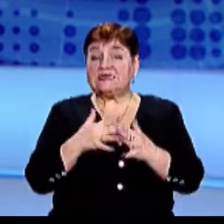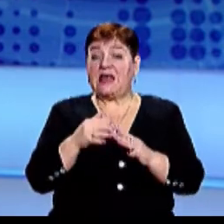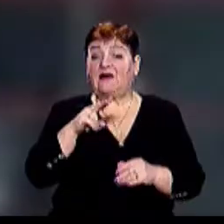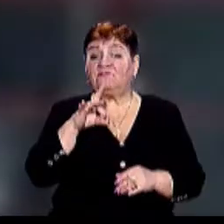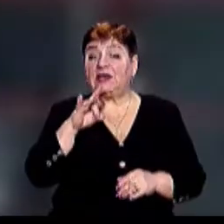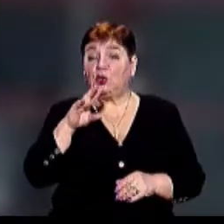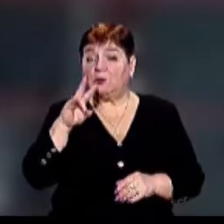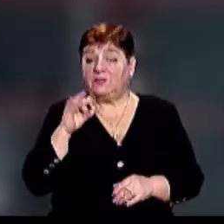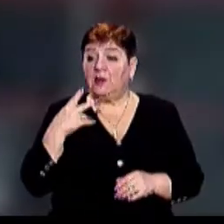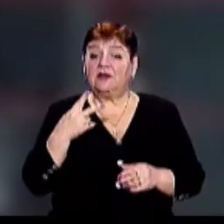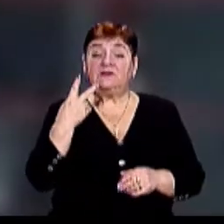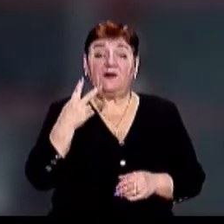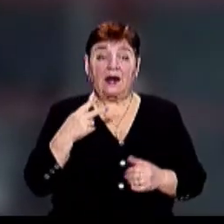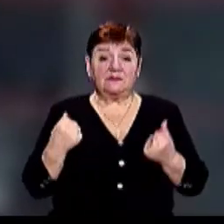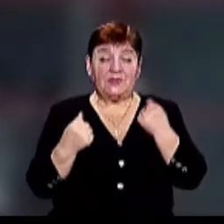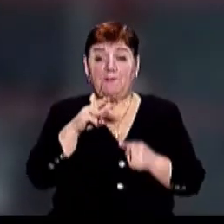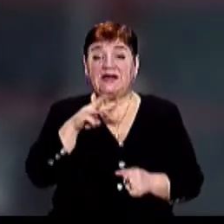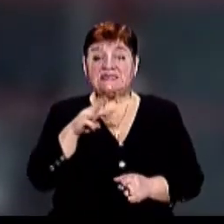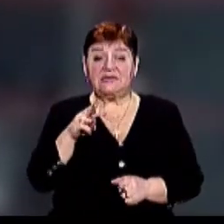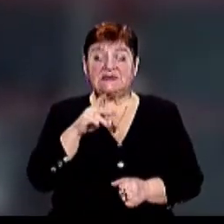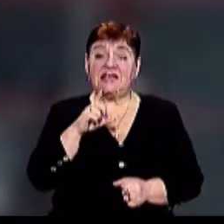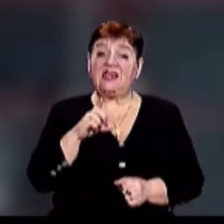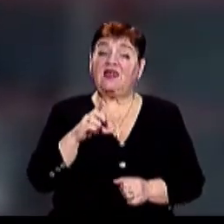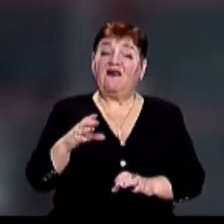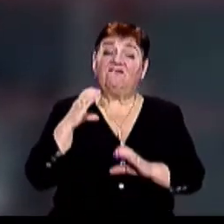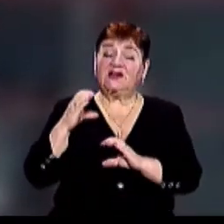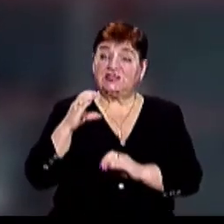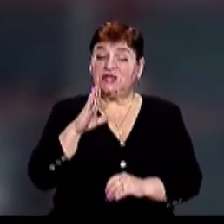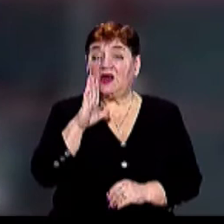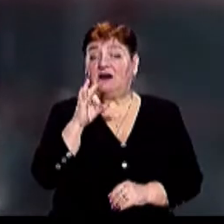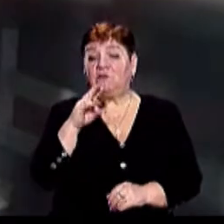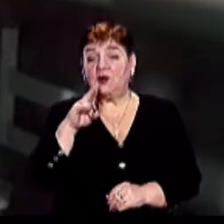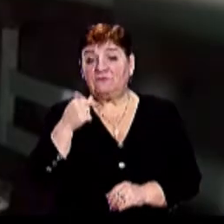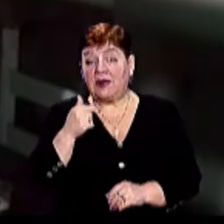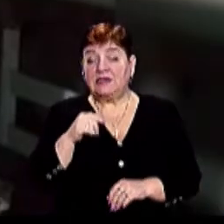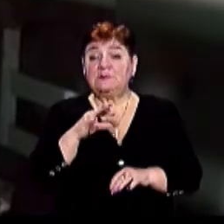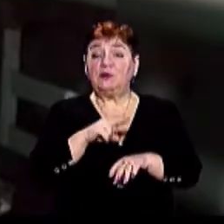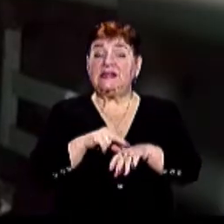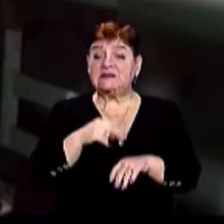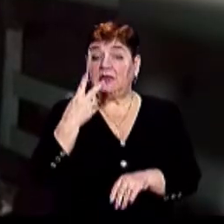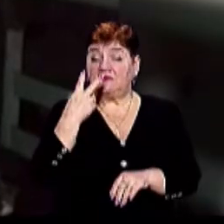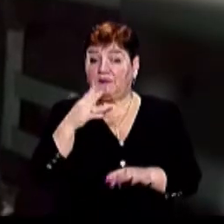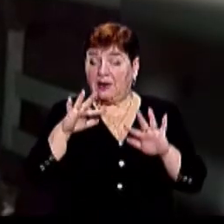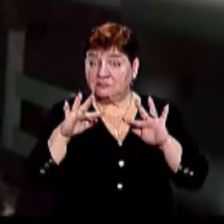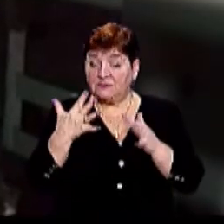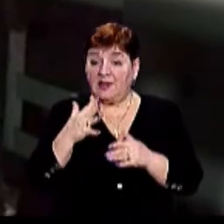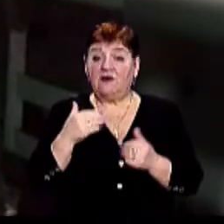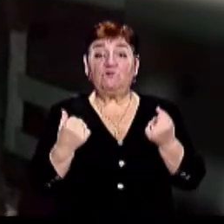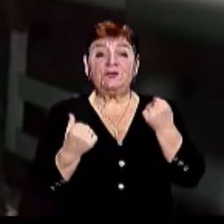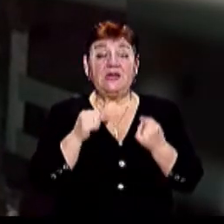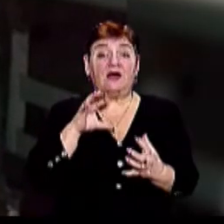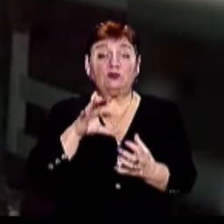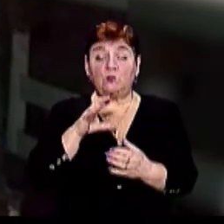Зіткнулися приватний мікроавтобус «Мерседес» і вантажівка «Вольво» за словами Коваленка В поліції розглядають версію, що водій автобуса